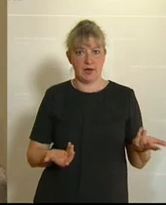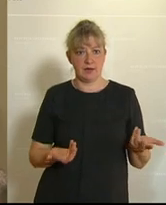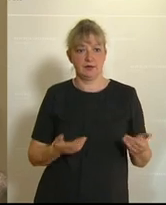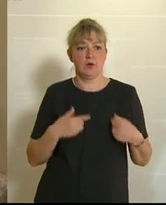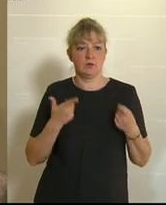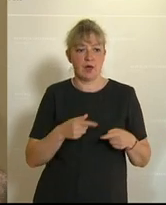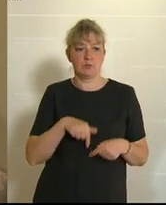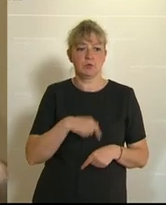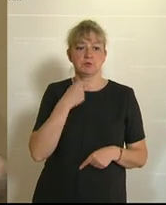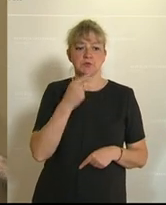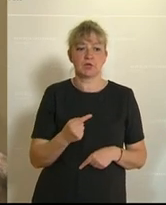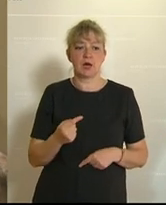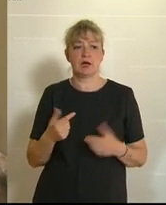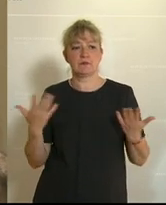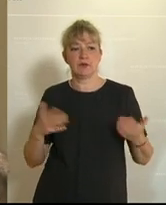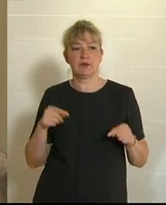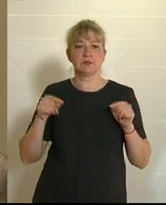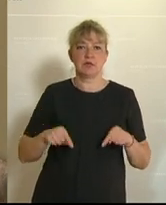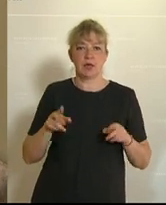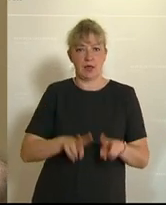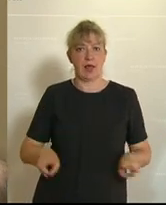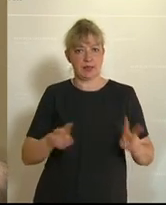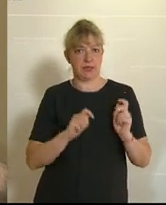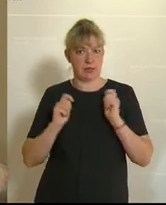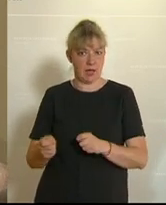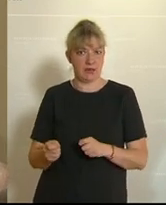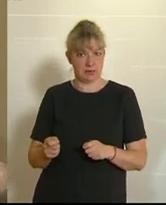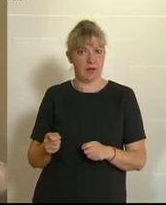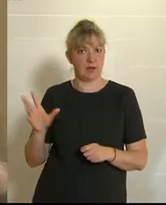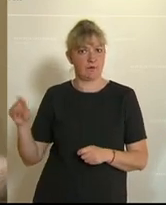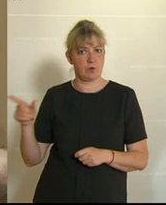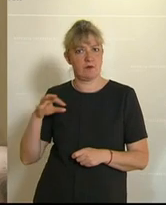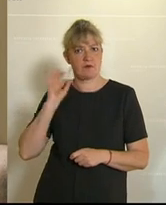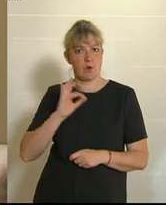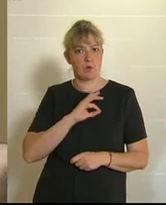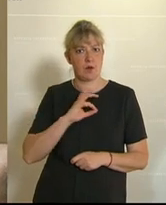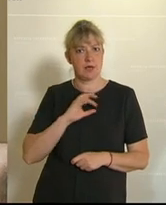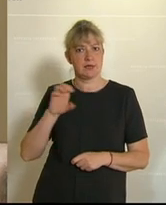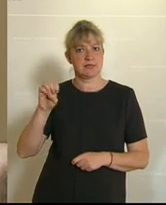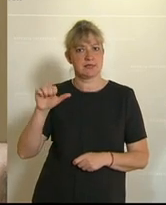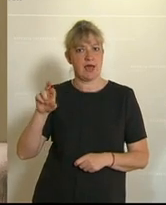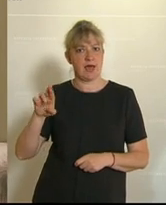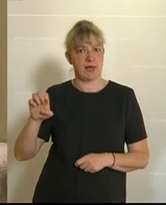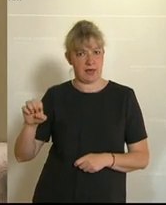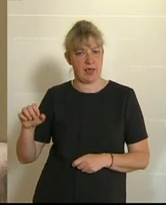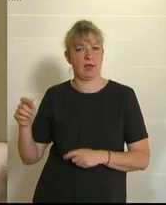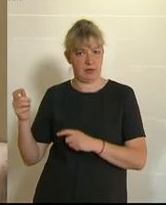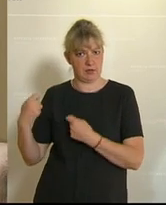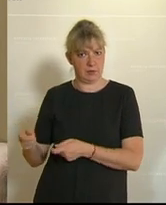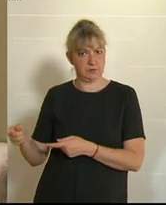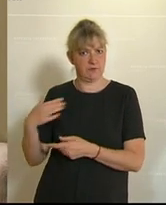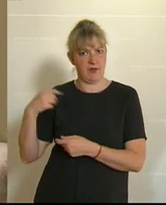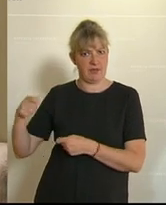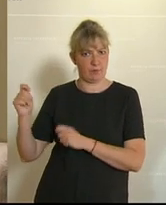ich darf feststellen, dass es hierzu auch bereits einen ähnlichen Antrag von der Frau Kollegin Saré gibt, der im Februar eingebracht wurde.